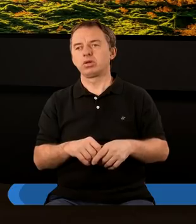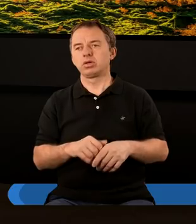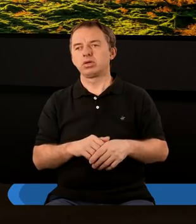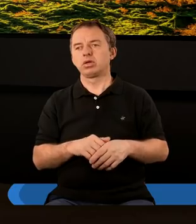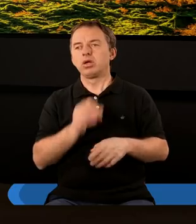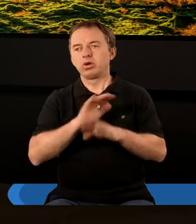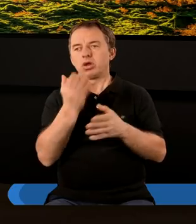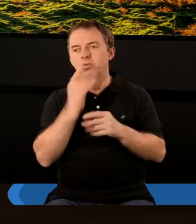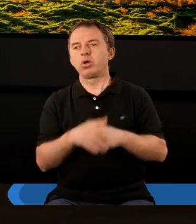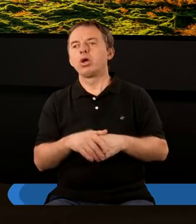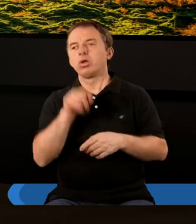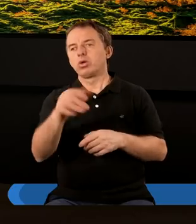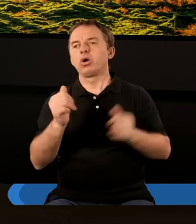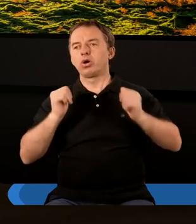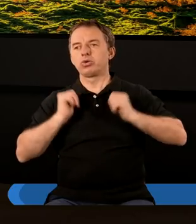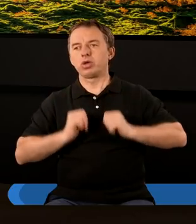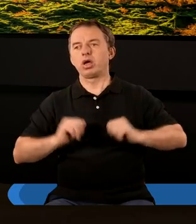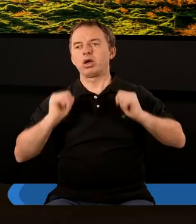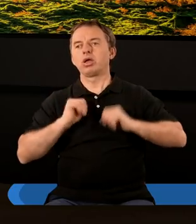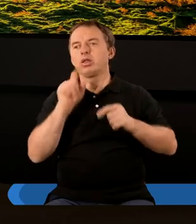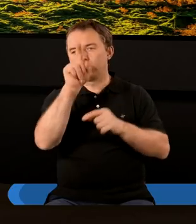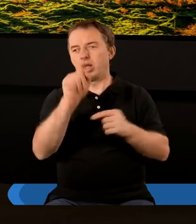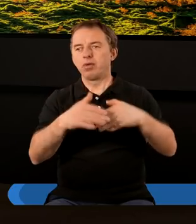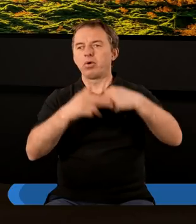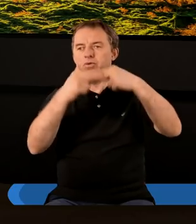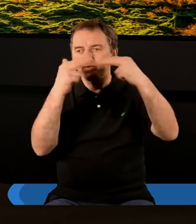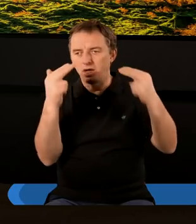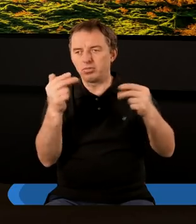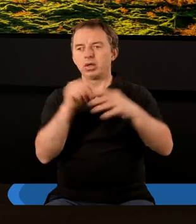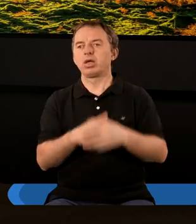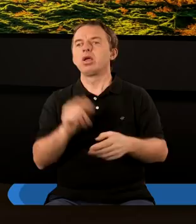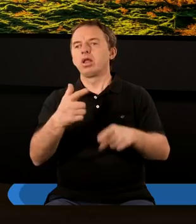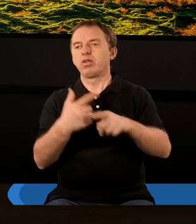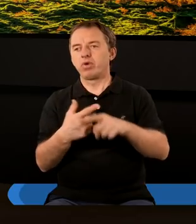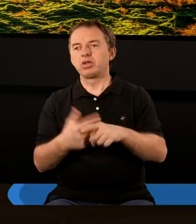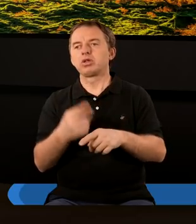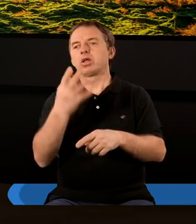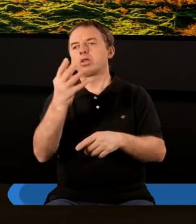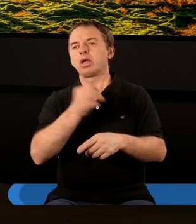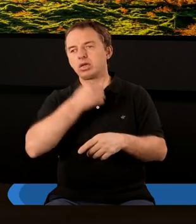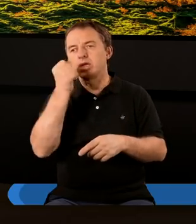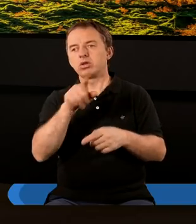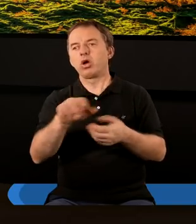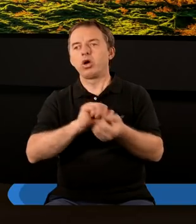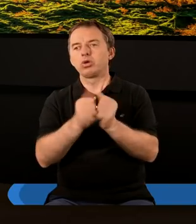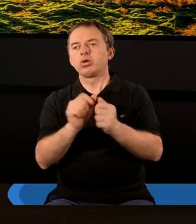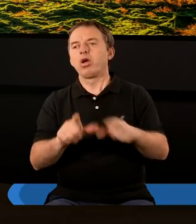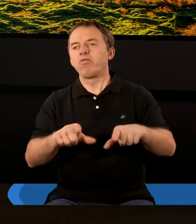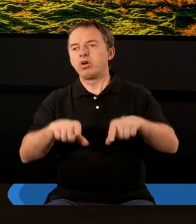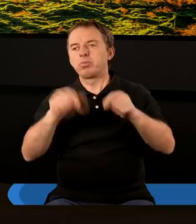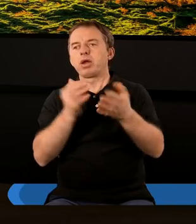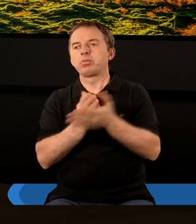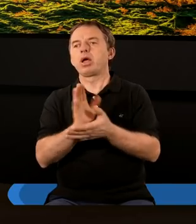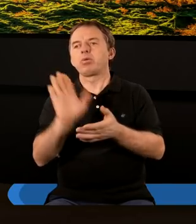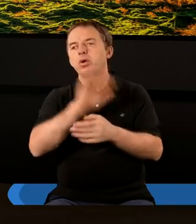I szczerze mówiąc, właśnie to nas czeka tam w niebie. Wiadomo, że tutaj te ci 24 starcy to są ci wybrani